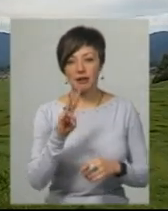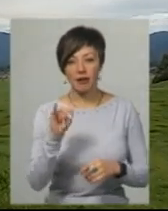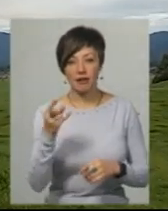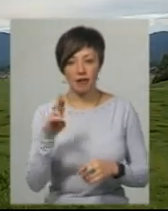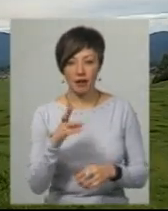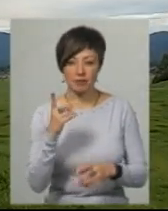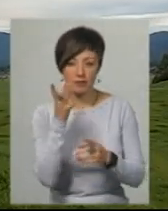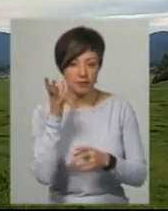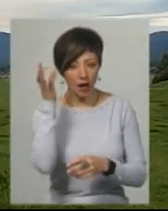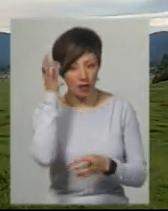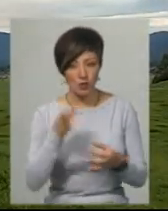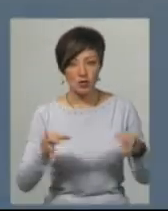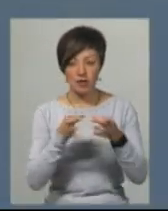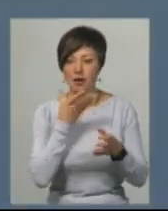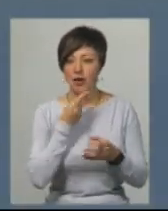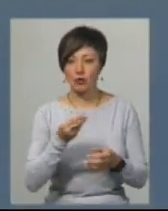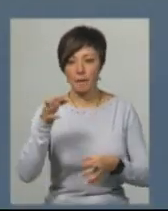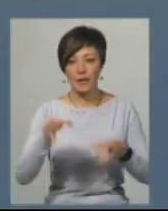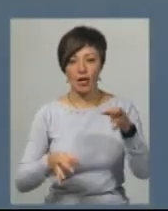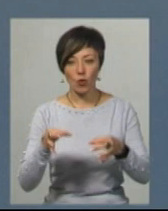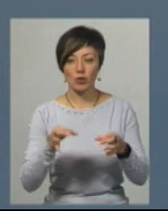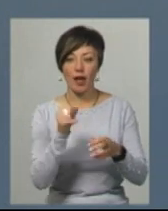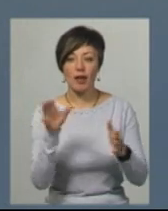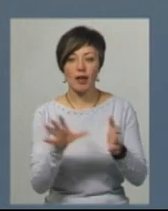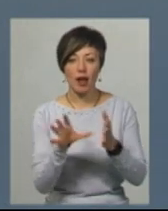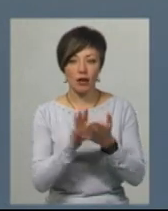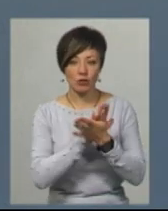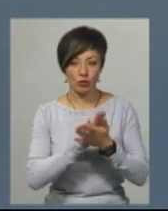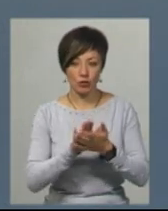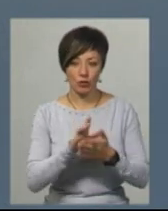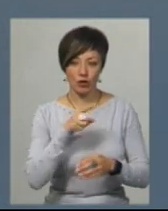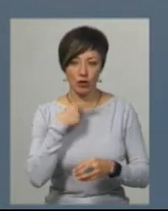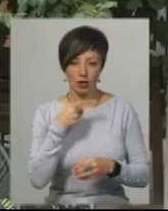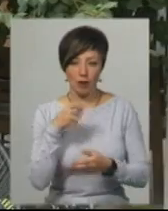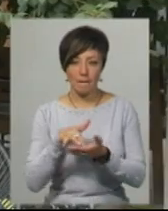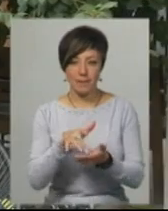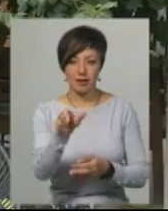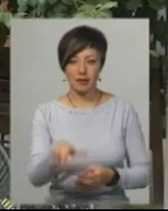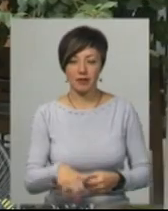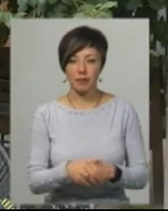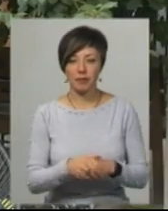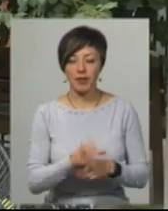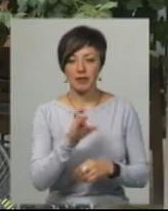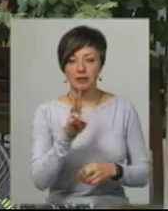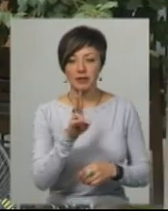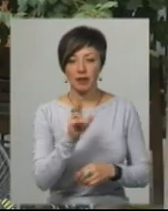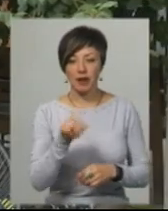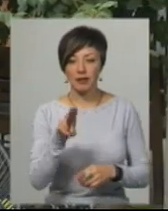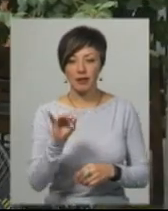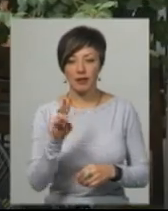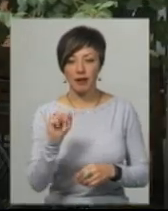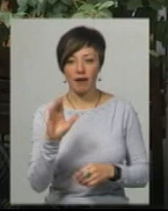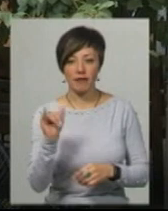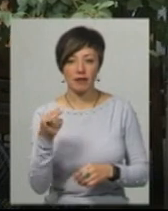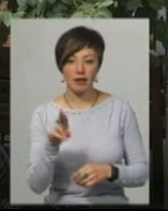асоціюватися в нього з гарною природою та відновлюваною енергетикою, каже Сергій Толстіхін. Скандинавські країни, хоча вони відносно не